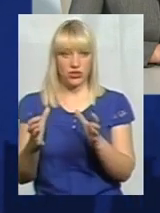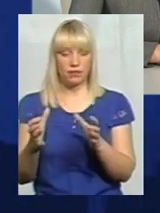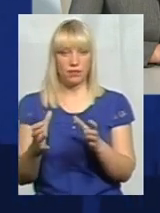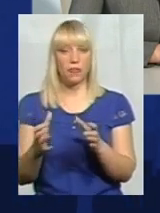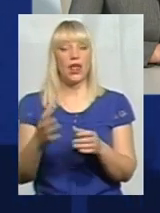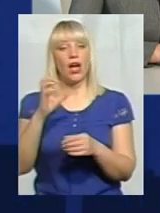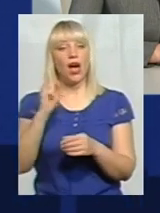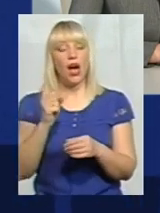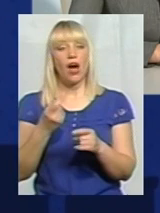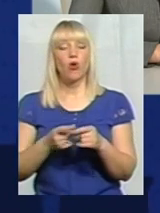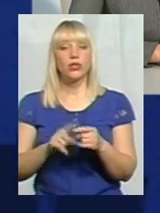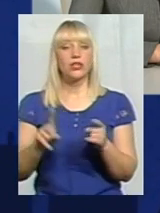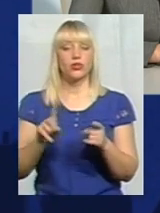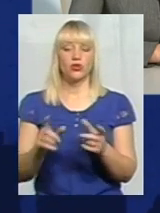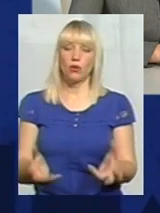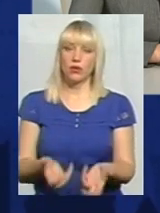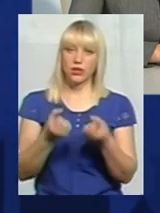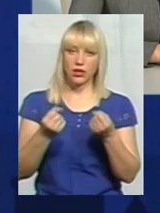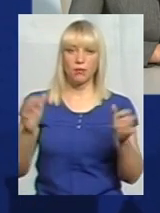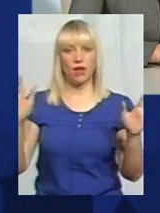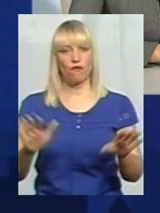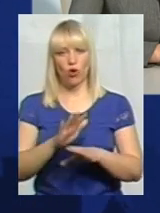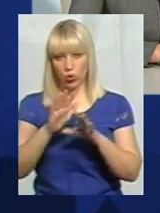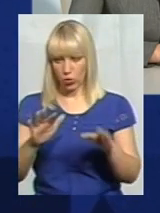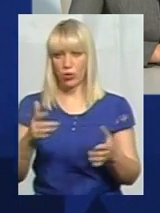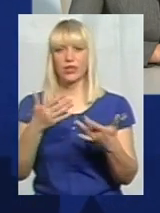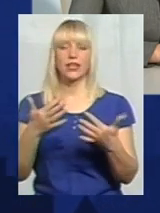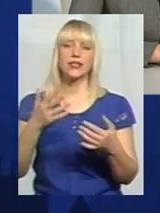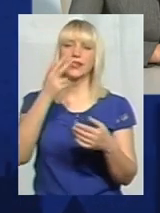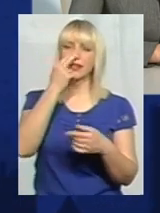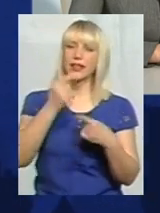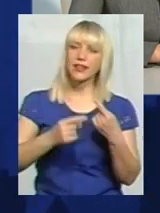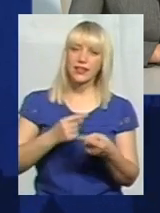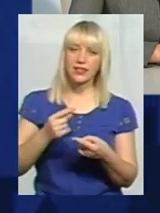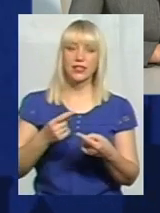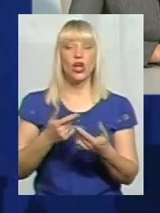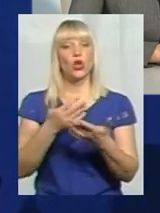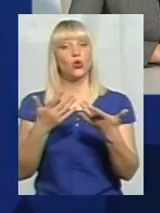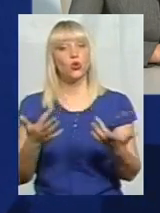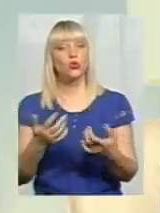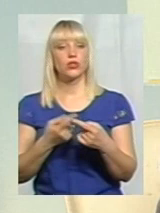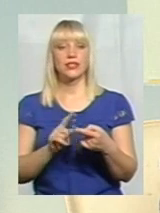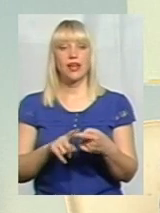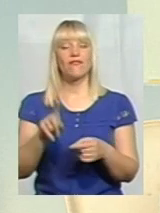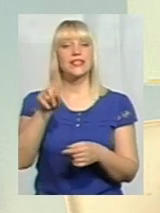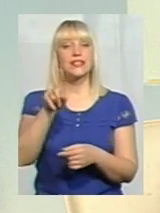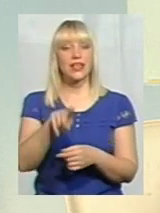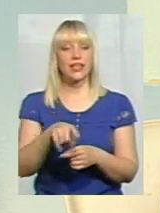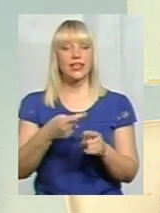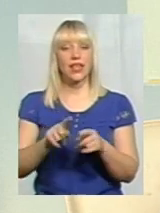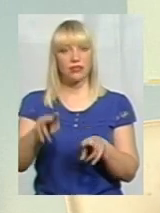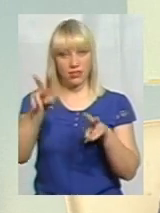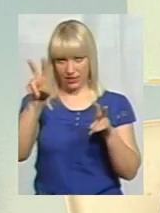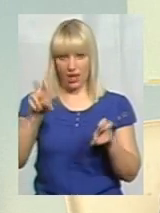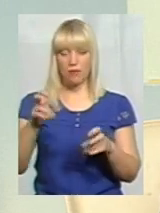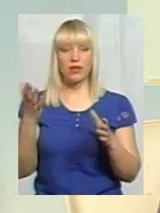що, ось ці всі підтримки фольклорних різних традицій, тощо, це все ж таки та тема,